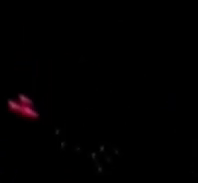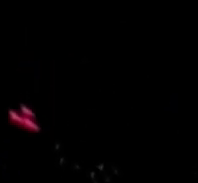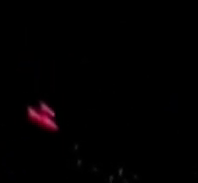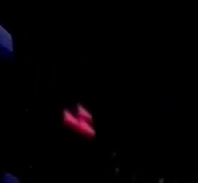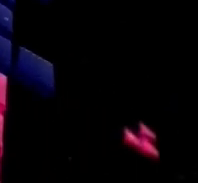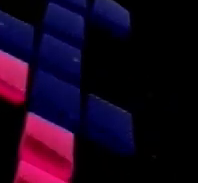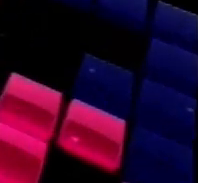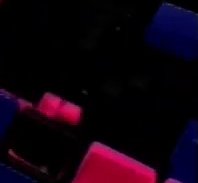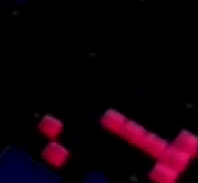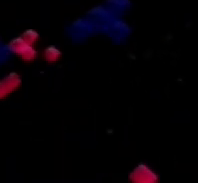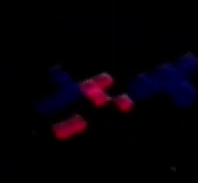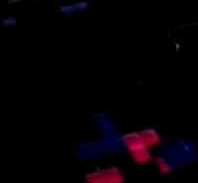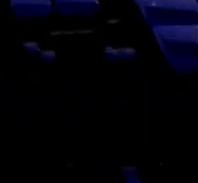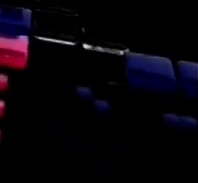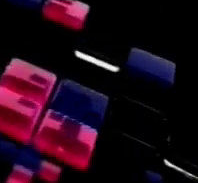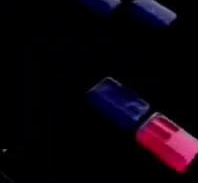Дякую